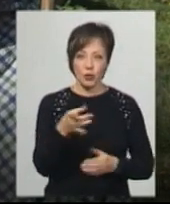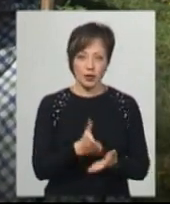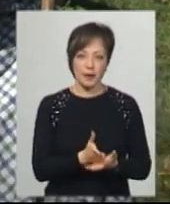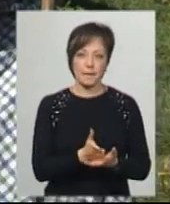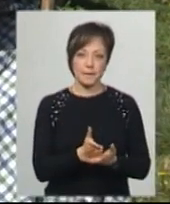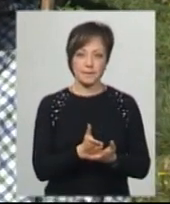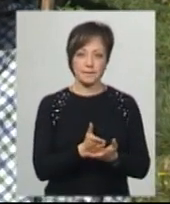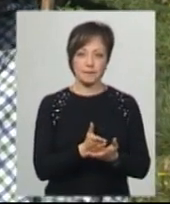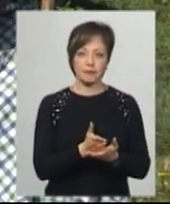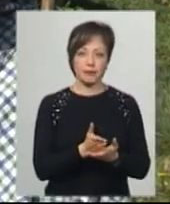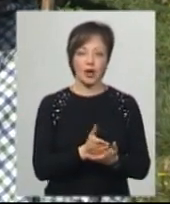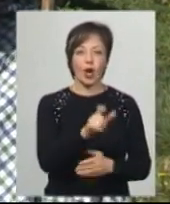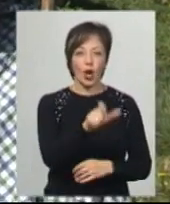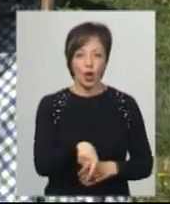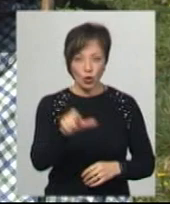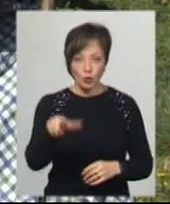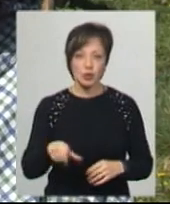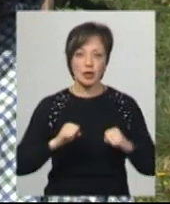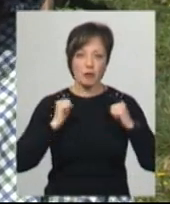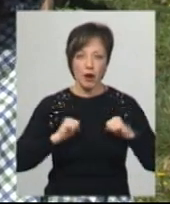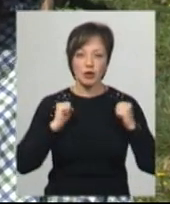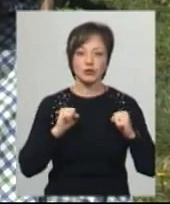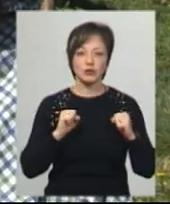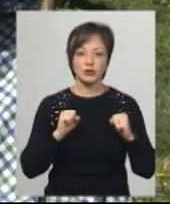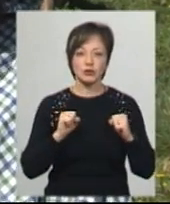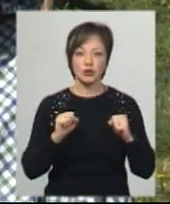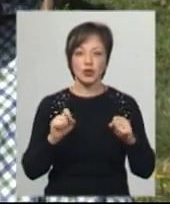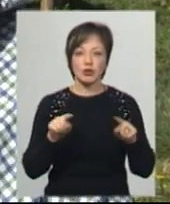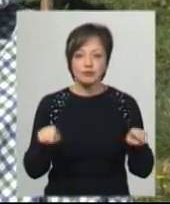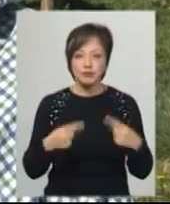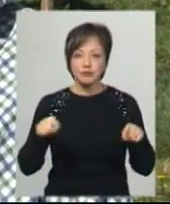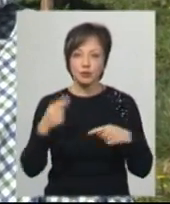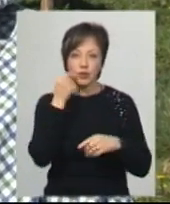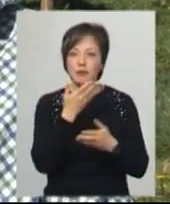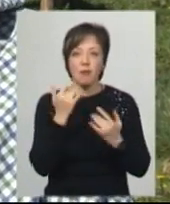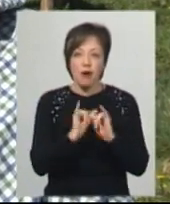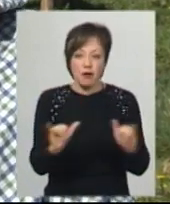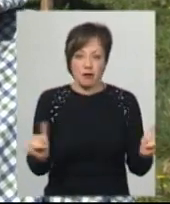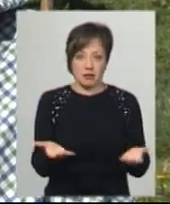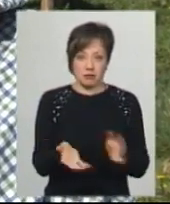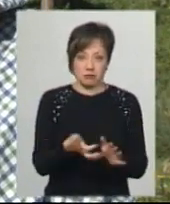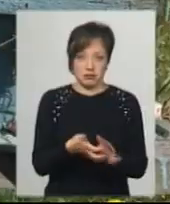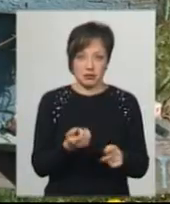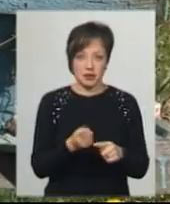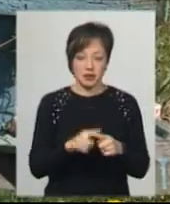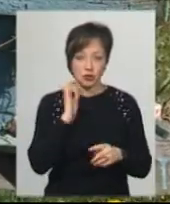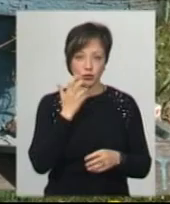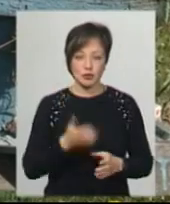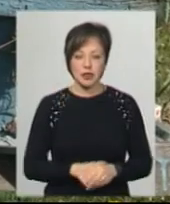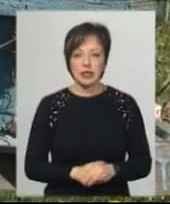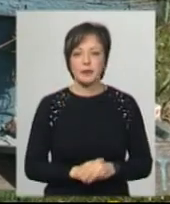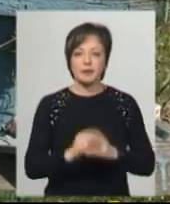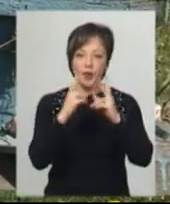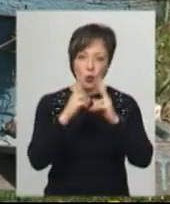що заліються люди на те, що настільки впали бджоли, що вже нема комуський розплід. Це досі серйозно. На основі